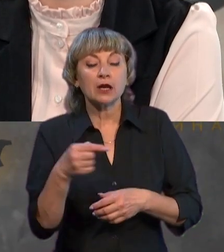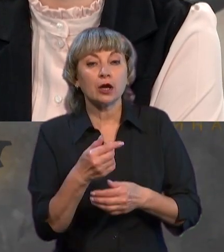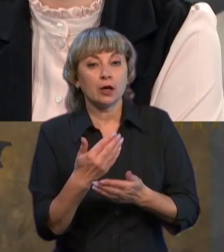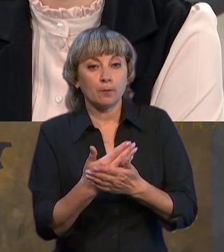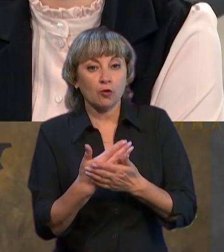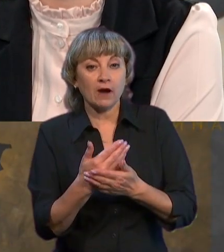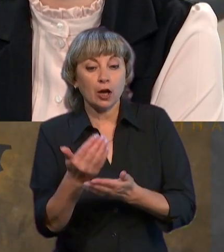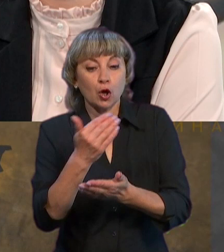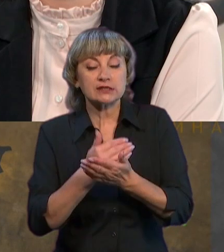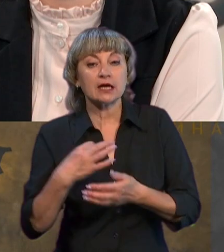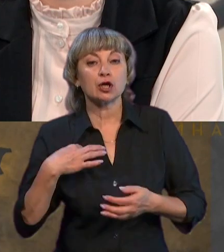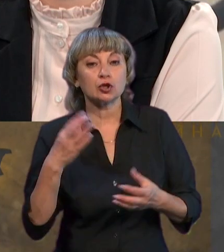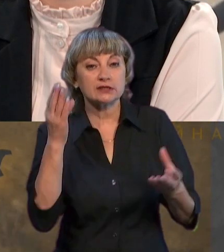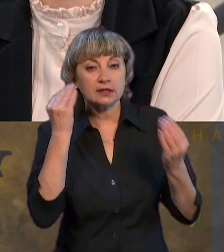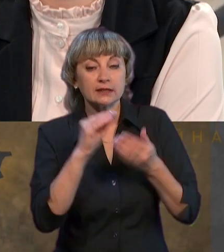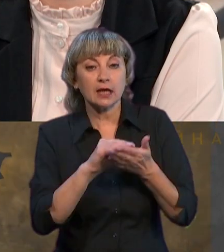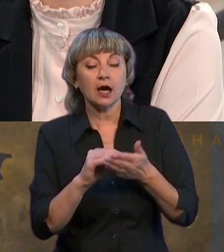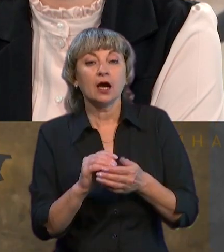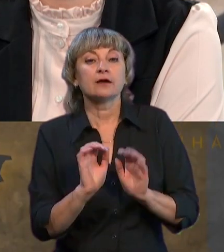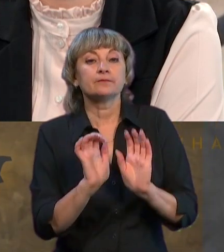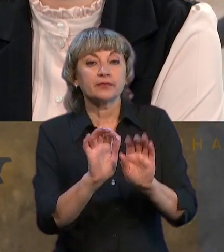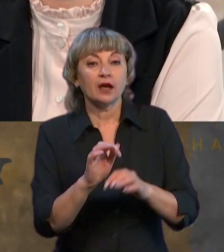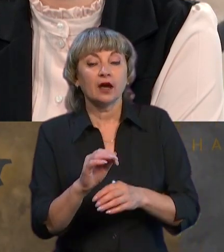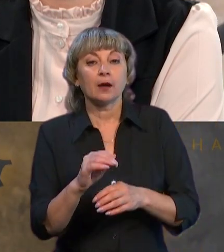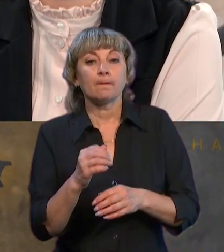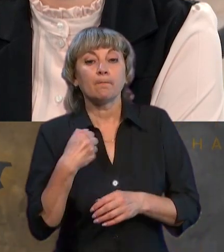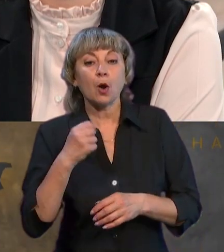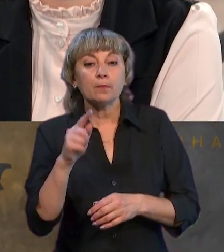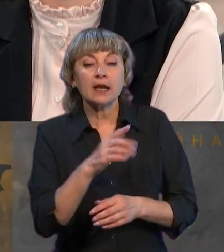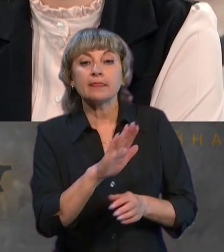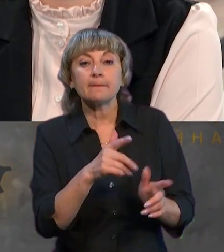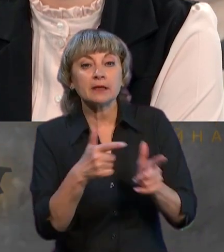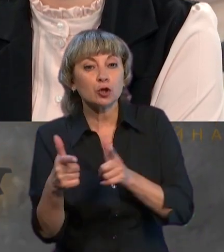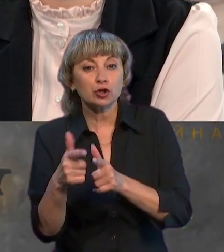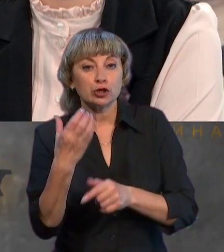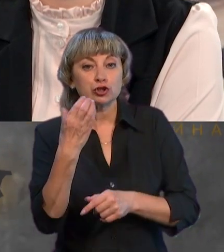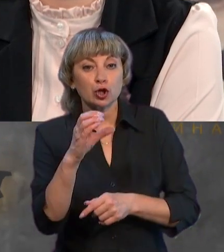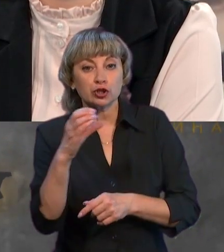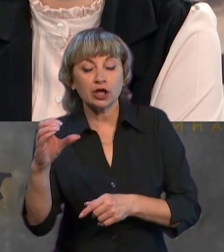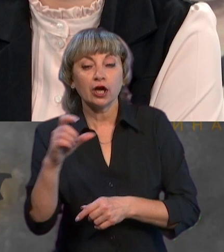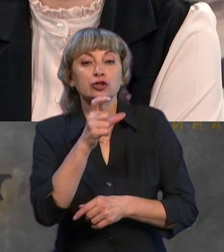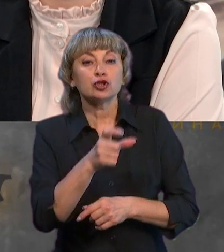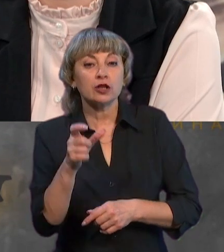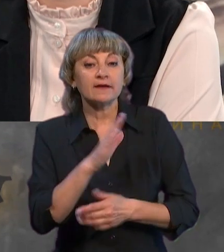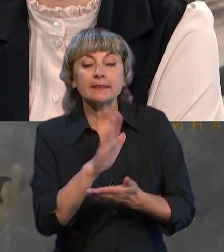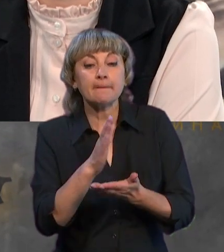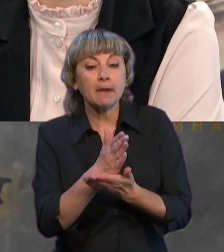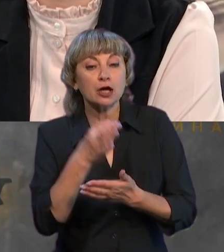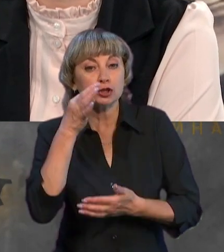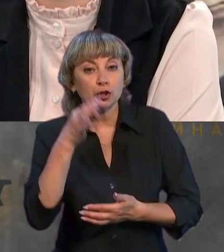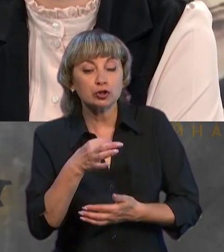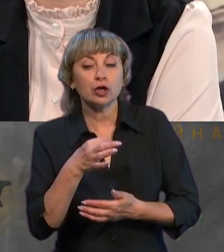розвіддані вказують на те, що кинули мобілізованих, непідготовлених, сотні чоловік, які не мають досвіду, але їх